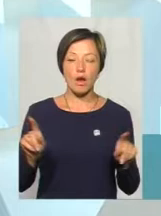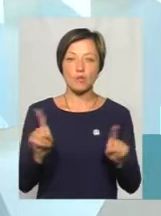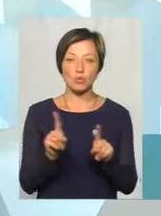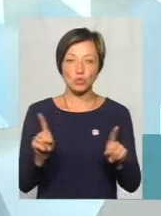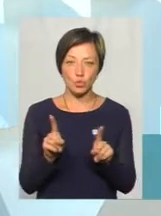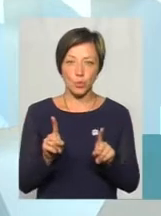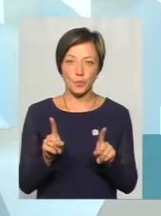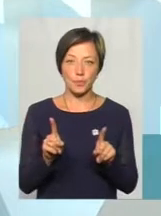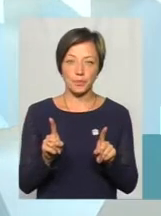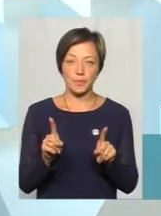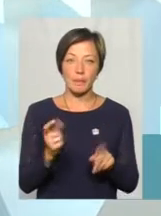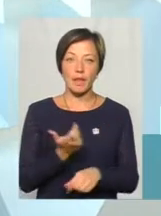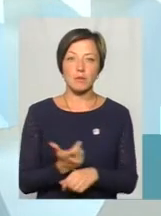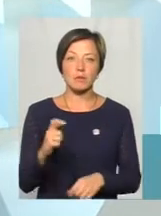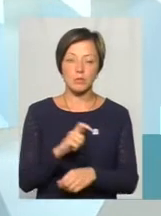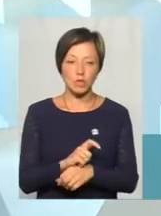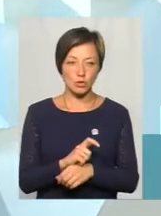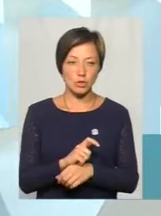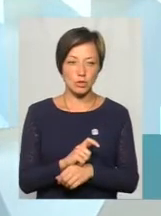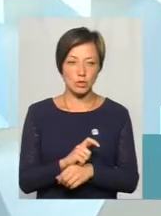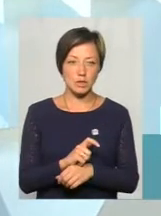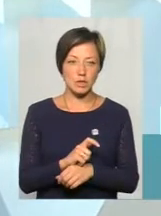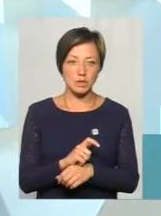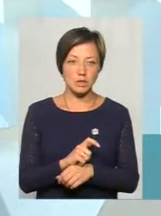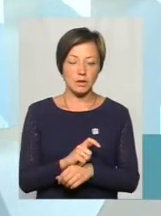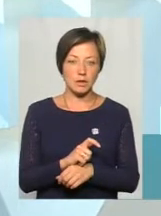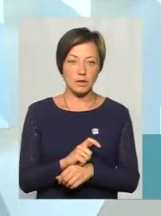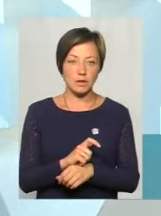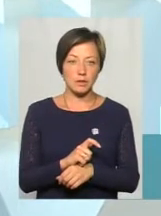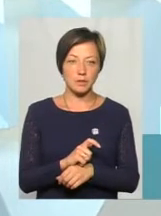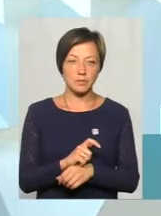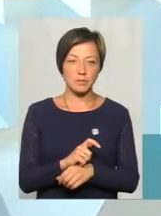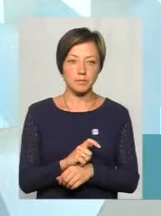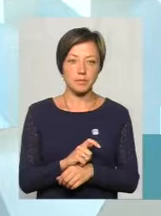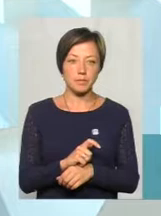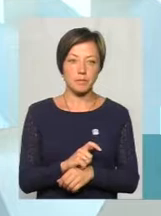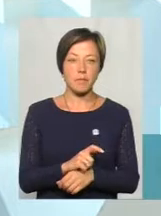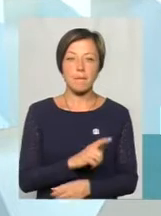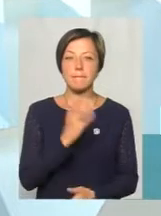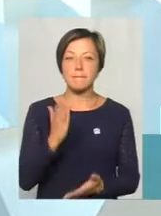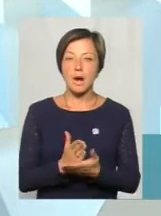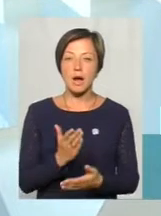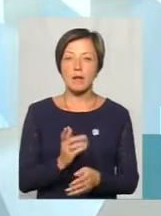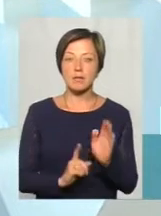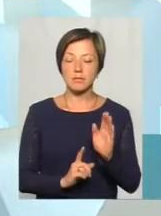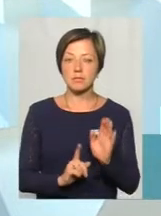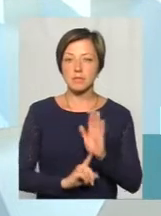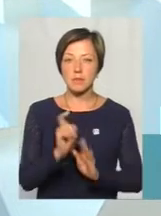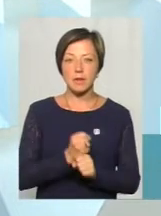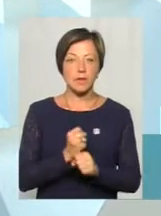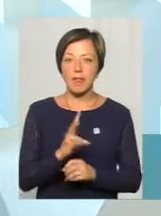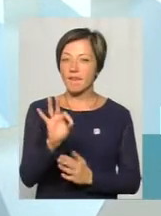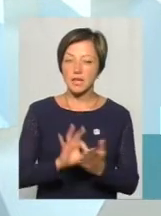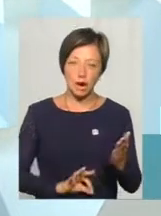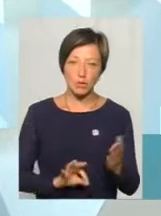в більшості вона має максимально запрацювати, можливо, не